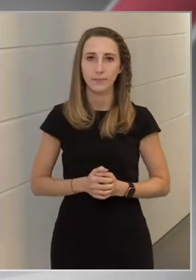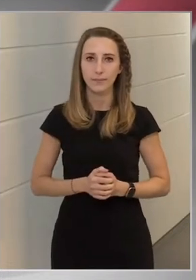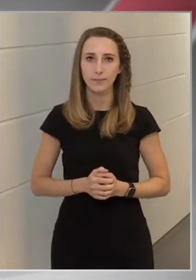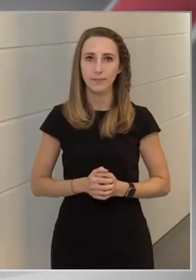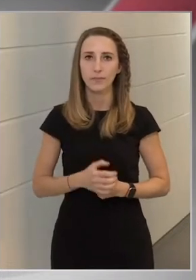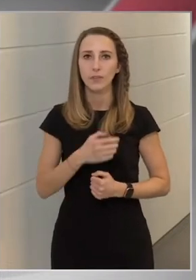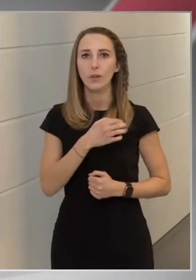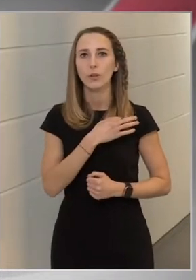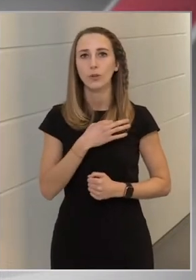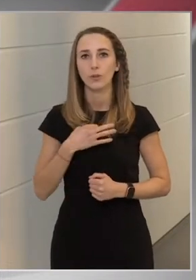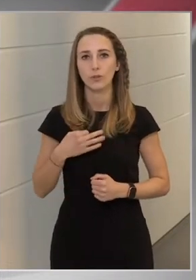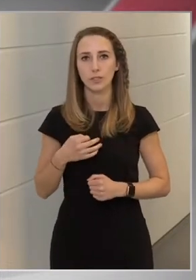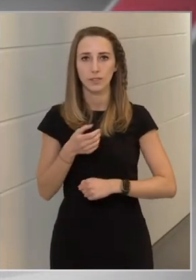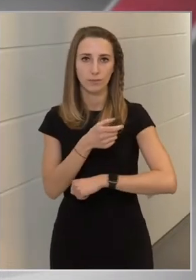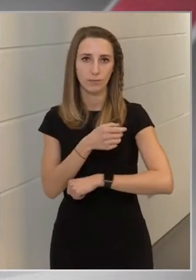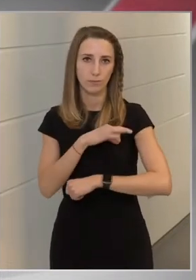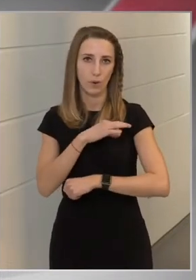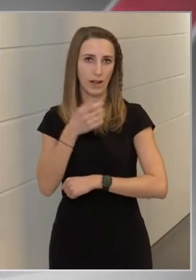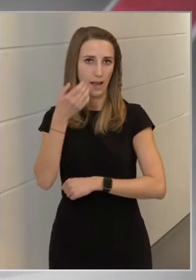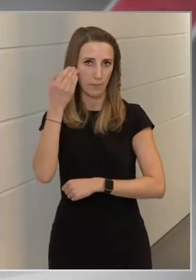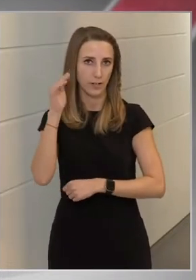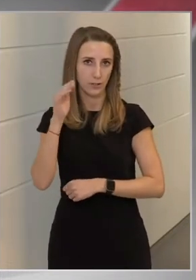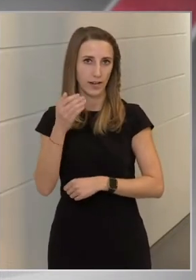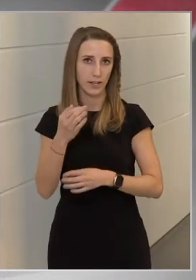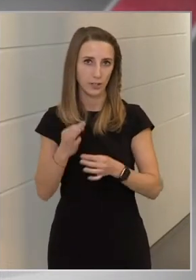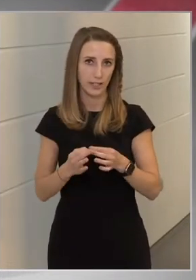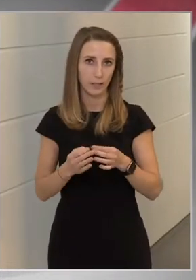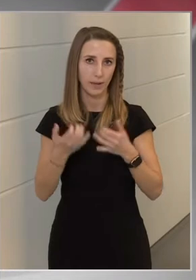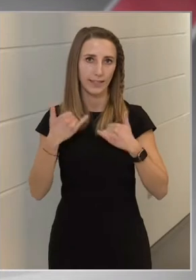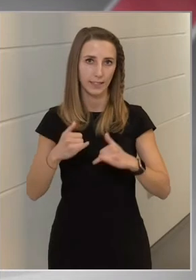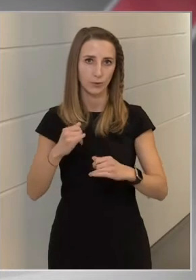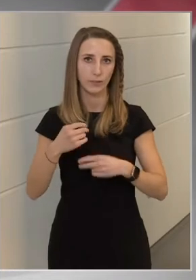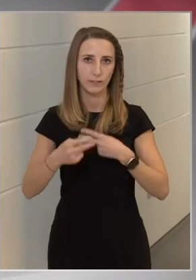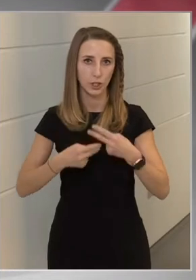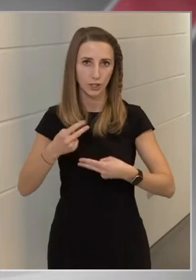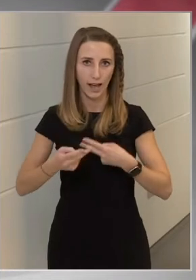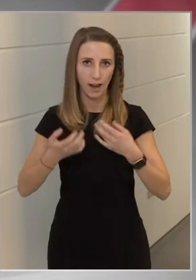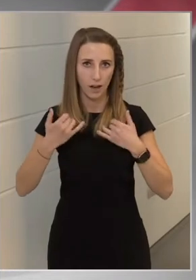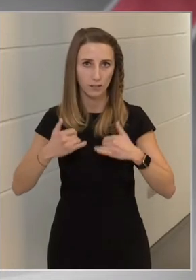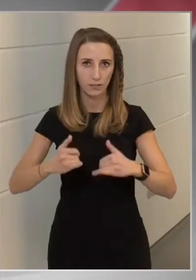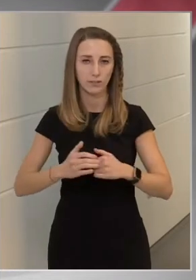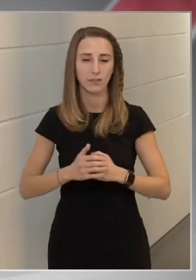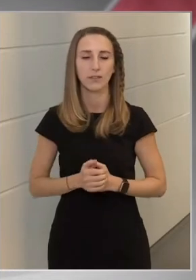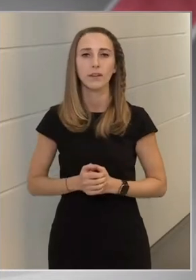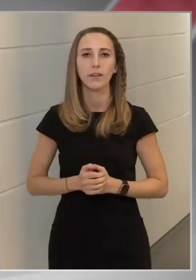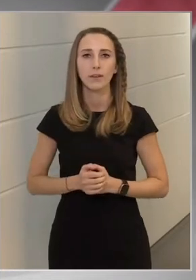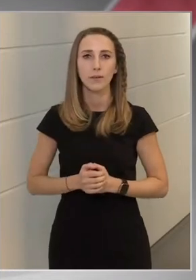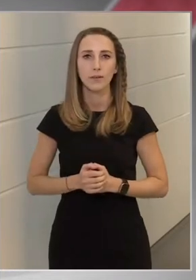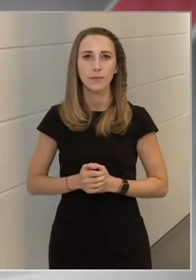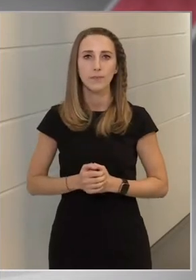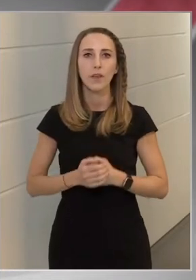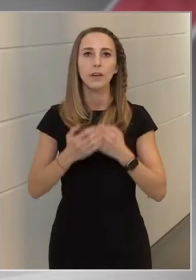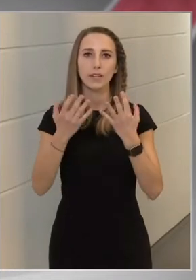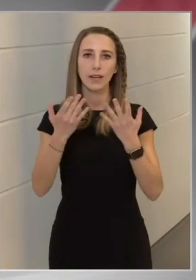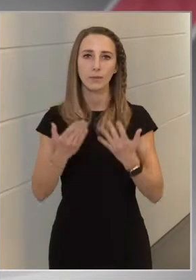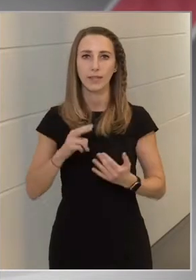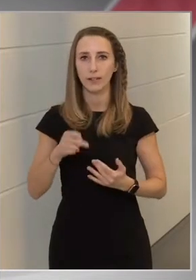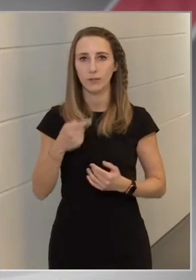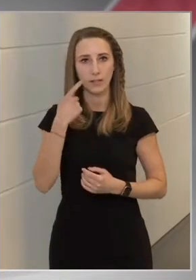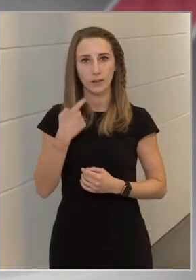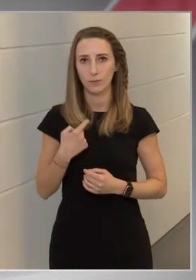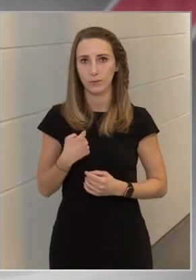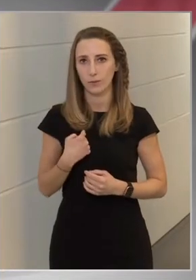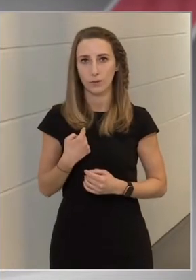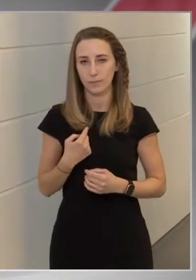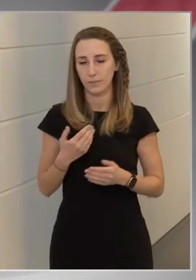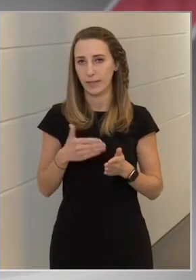Gyöngyösi polgármester esetében indult vizsgálat, aminek az eredményéről nem tudok véletlenül